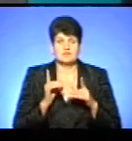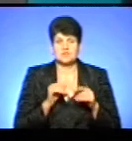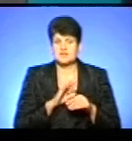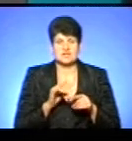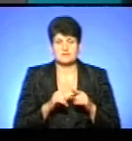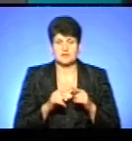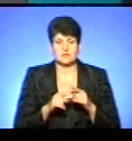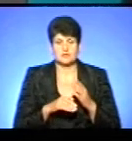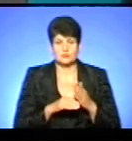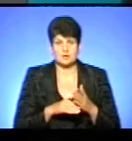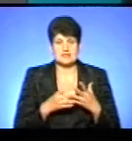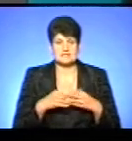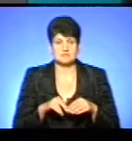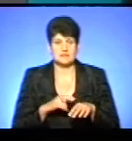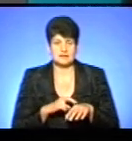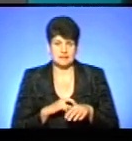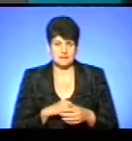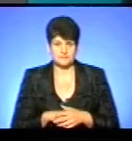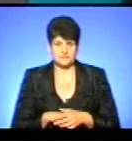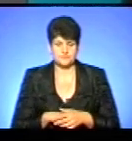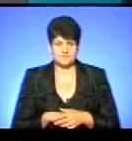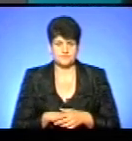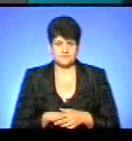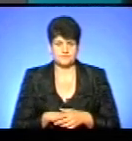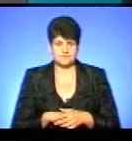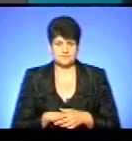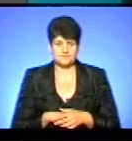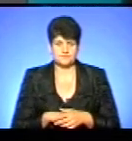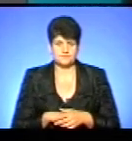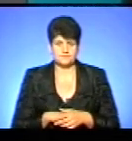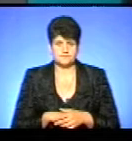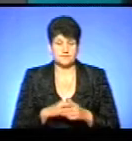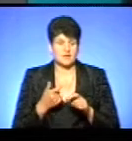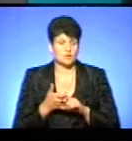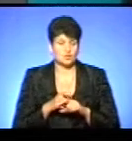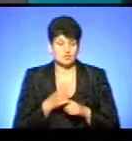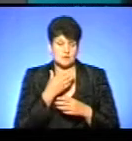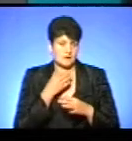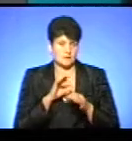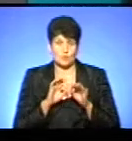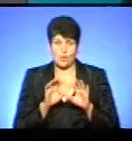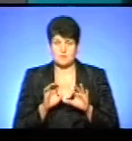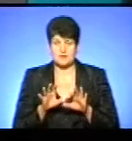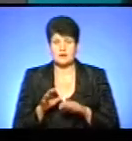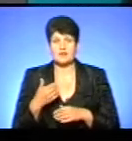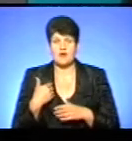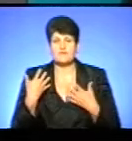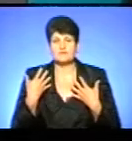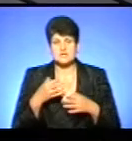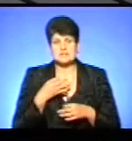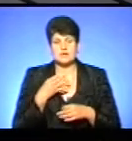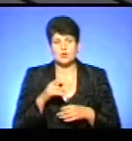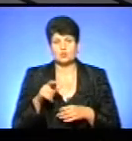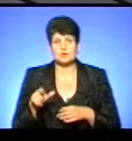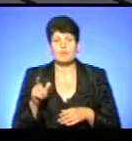швидка, сімейний лікар на дом. Ну, дуже такі гарні коментарі. Звичайно, що, як я вже сказав, люди